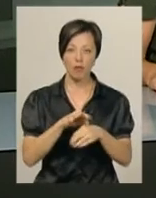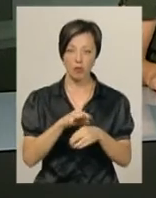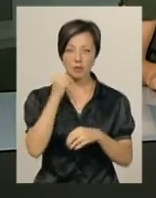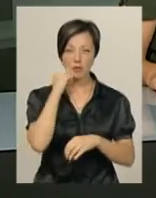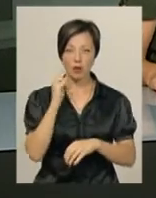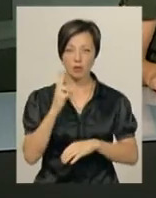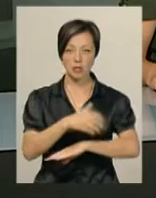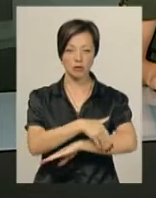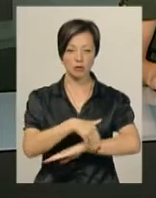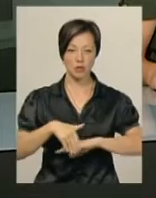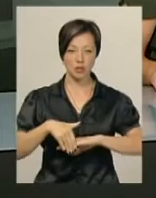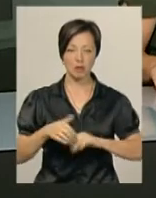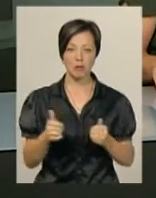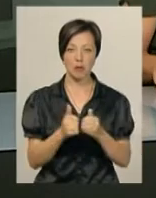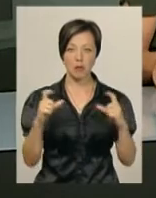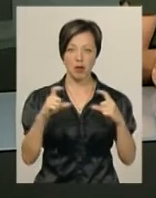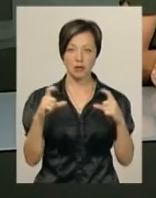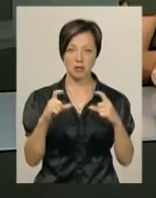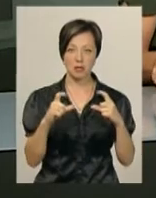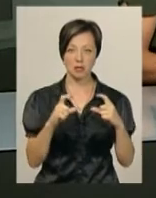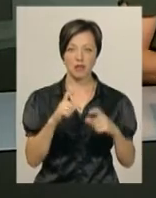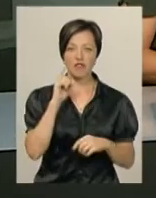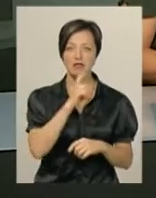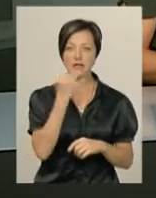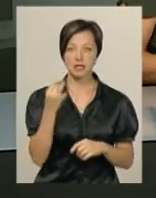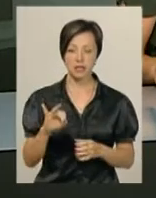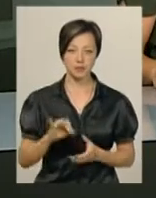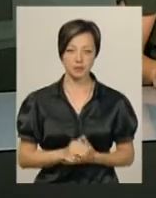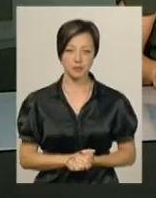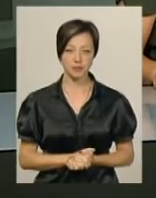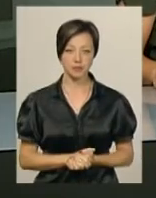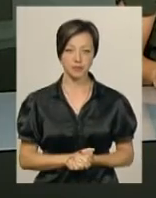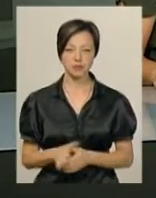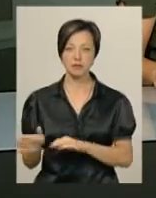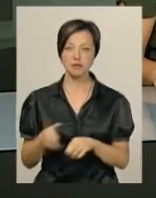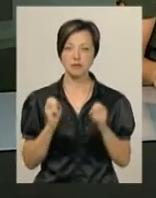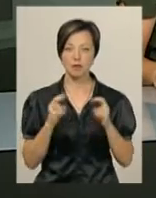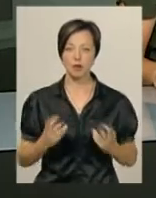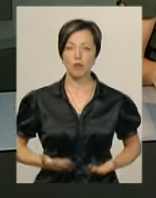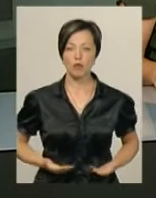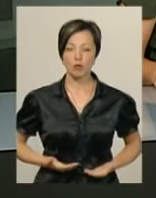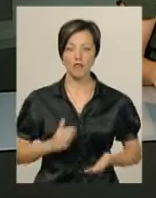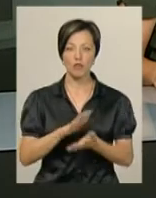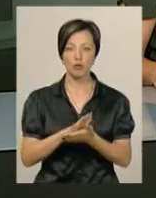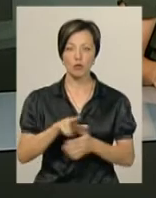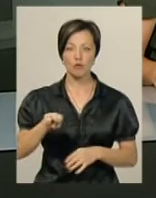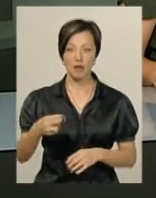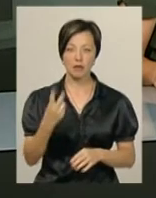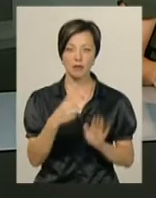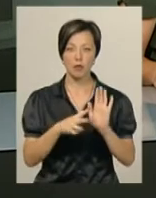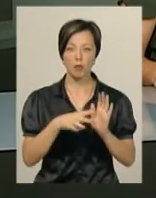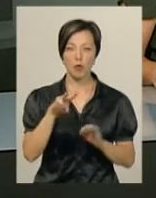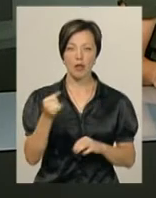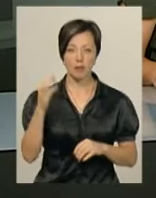Старокостянтинівському шосе поблизу магазину «Вінницький». Небезпечні побутою відходи. У п'ятницю, 27